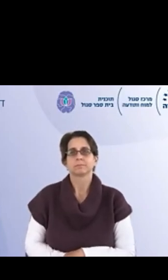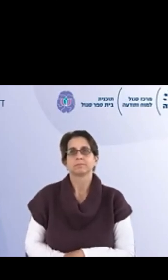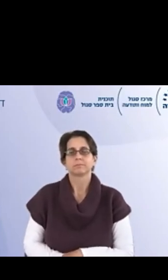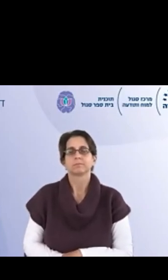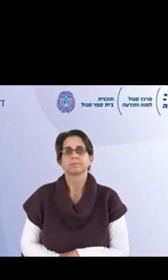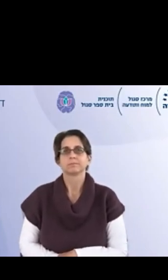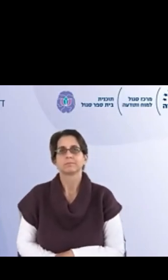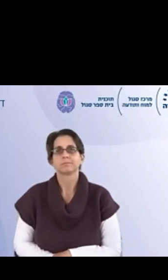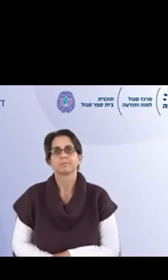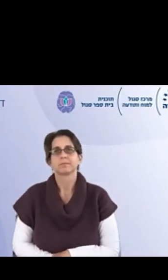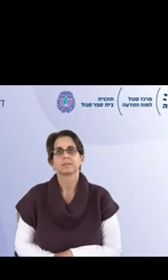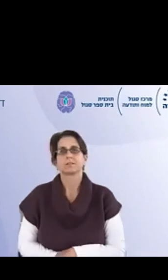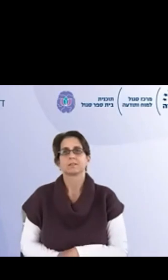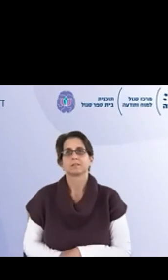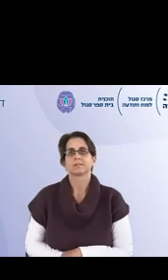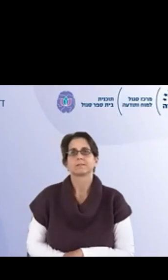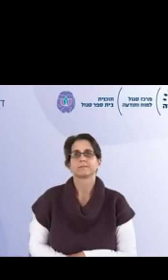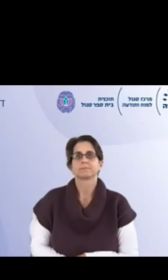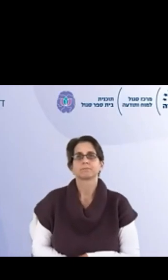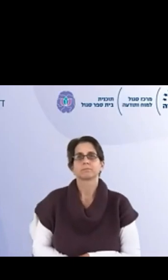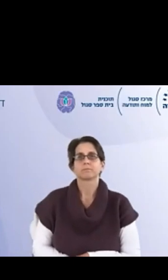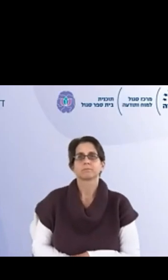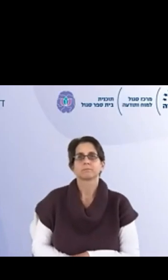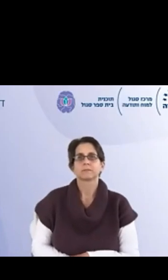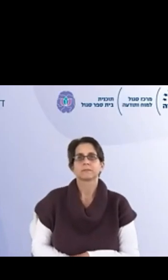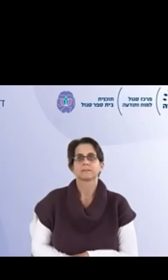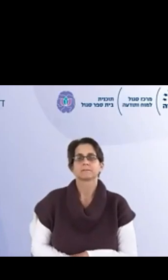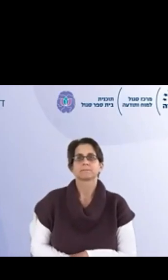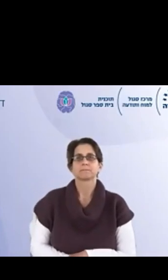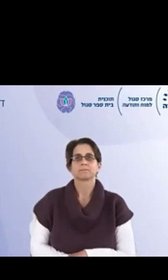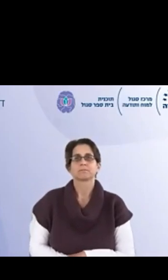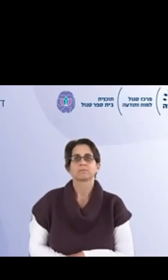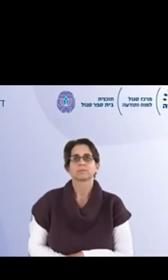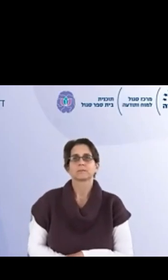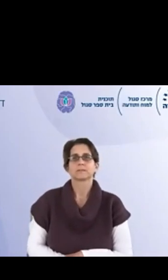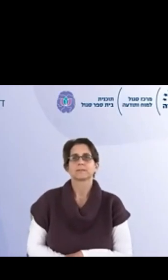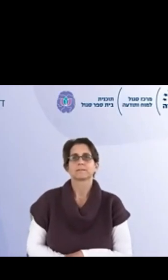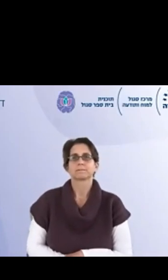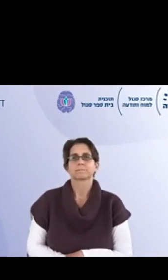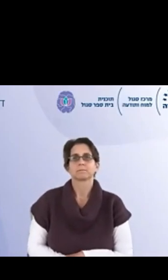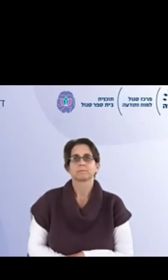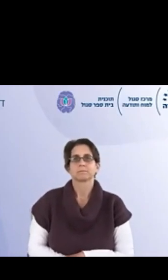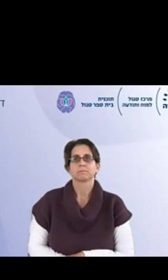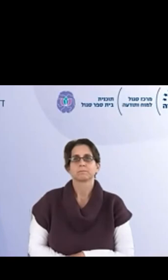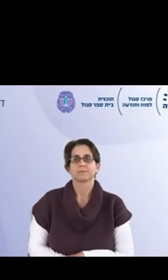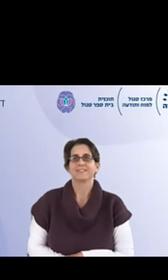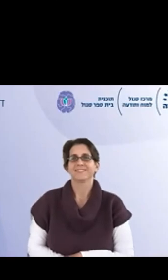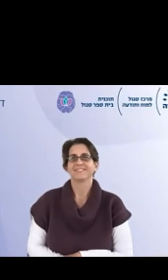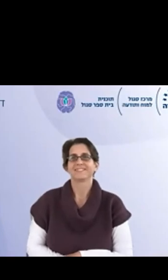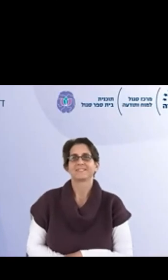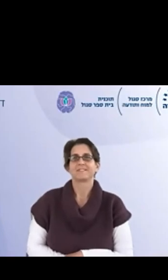עם חלק מהאנשים, בשיחות האישיות, למשל, שקיימתי עכשיו, אז אחת מהשאלות ששאלתי זה איפה אתה לרצף של המיינדפונס?